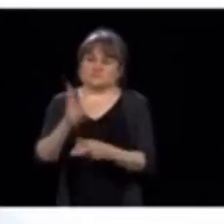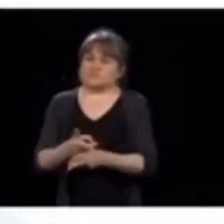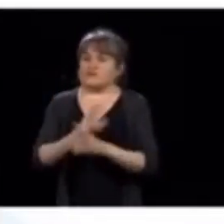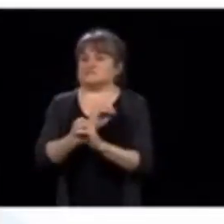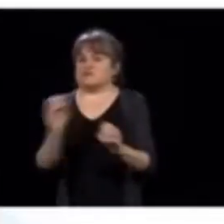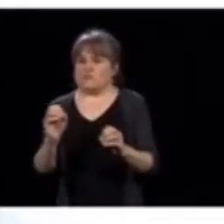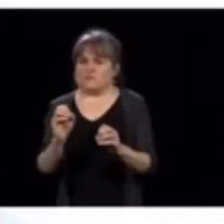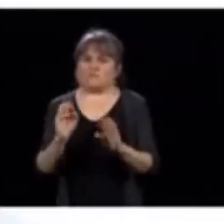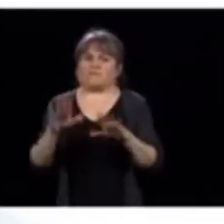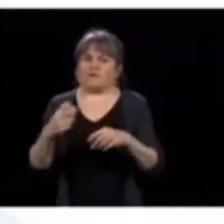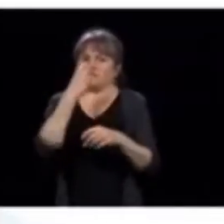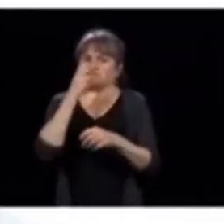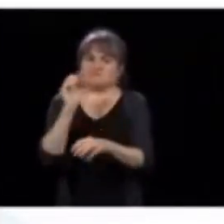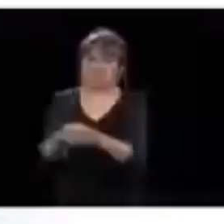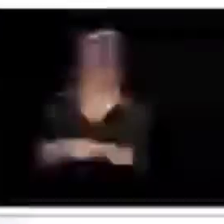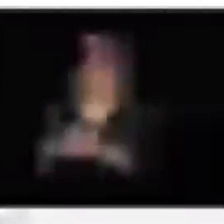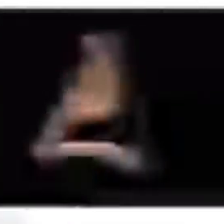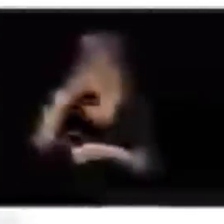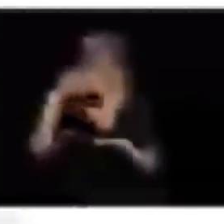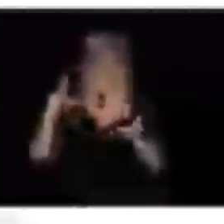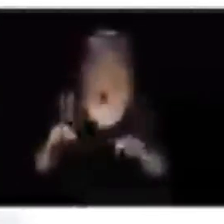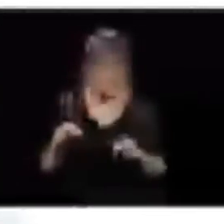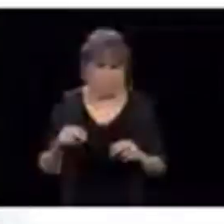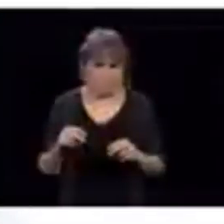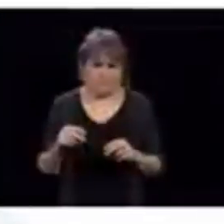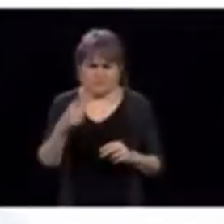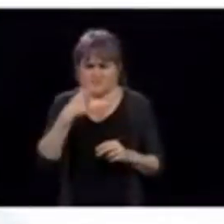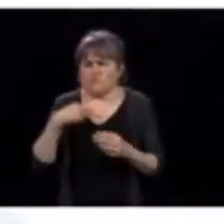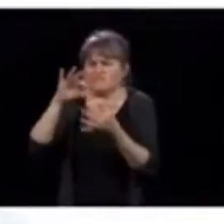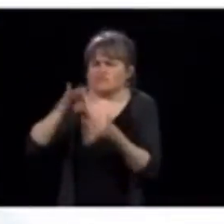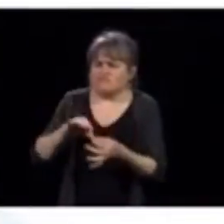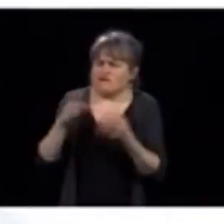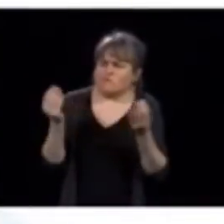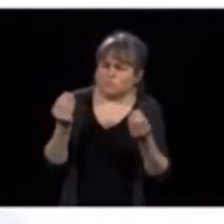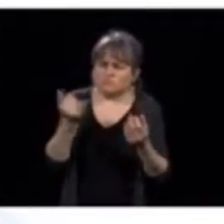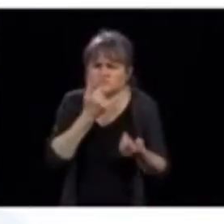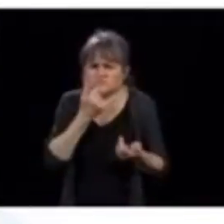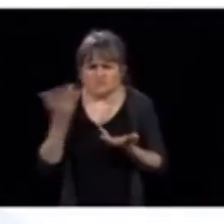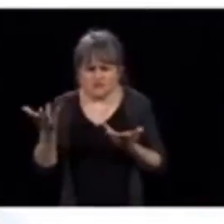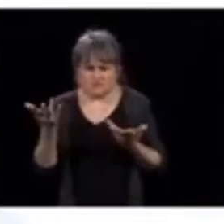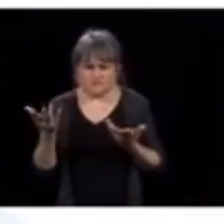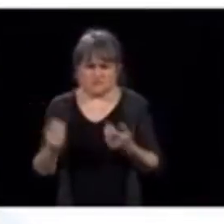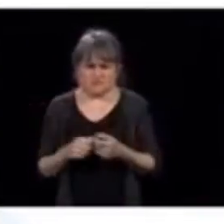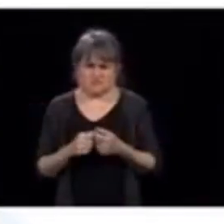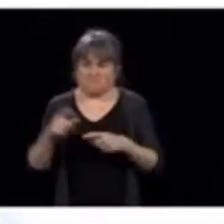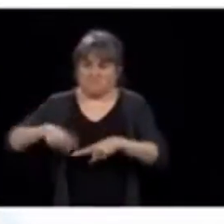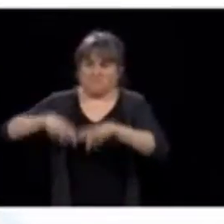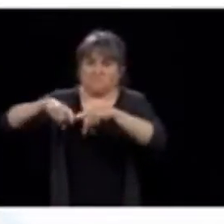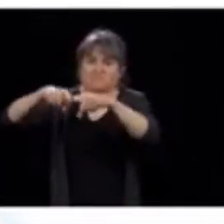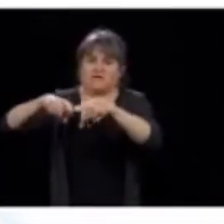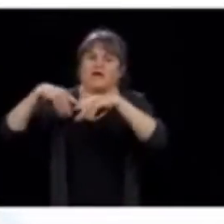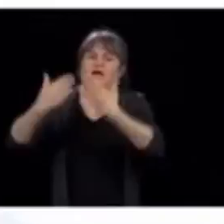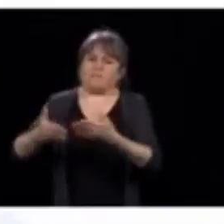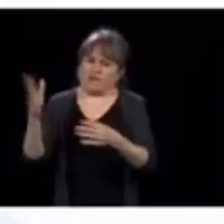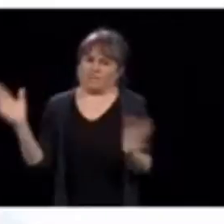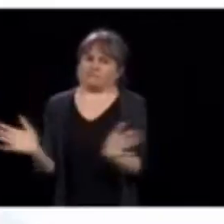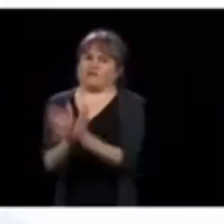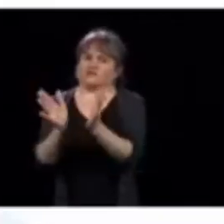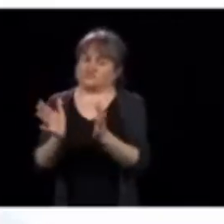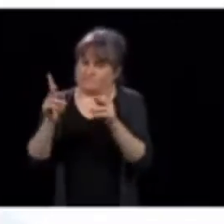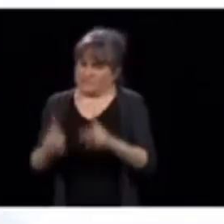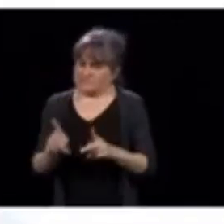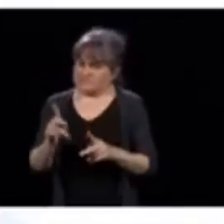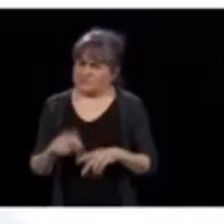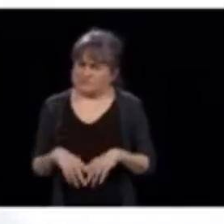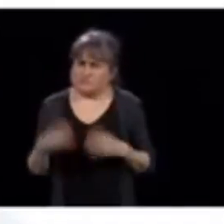J'aimerais avoir le détail, parce qu n jamais été question de reporter des activités qui mettraient en danger la vie d'un